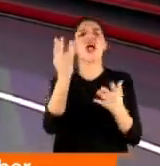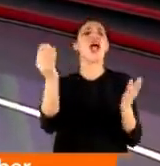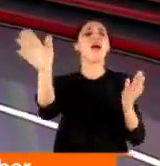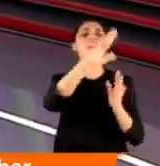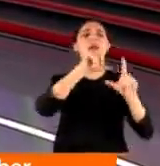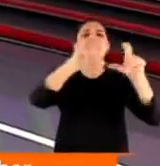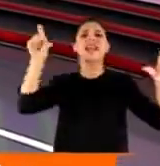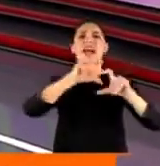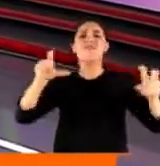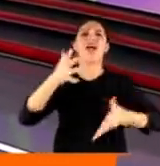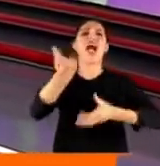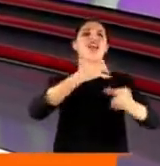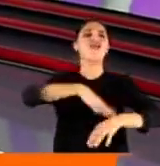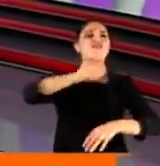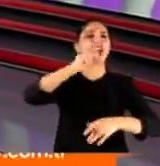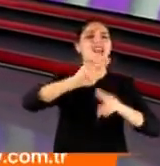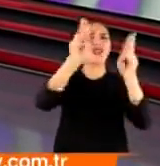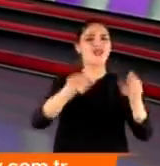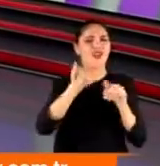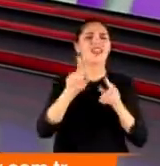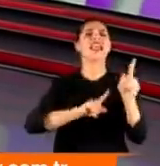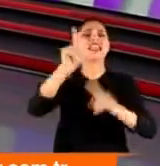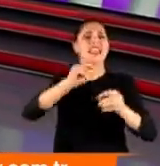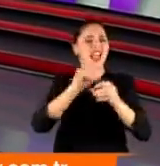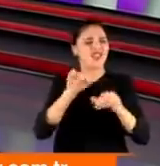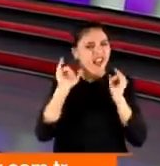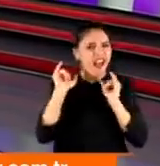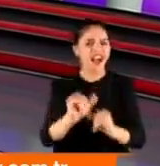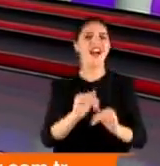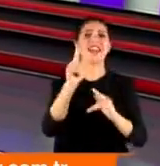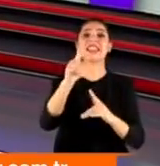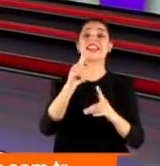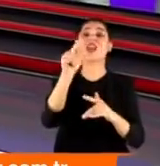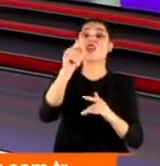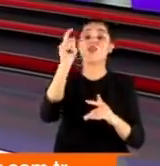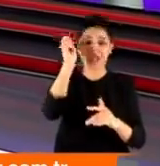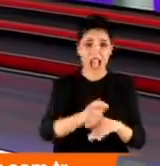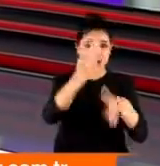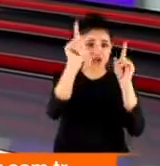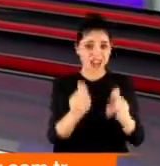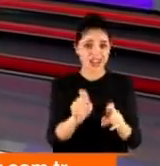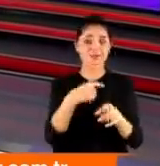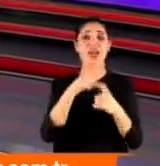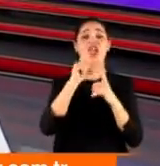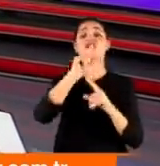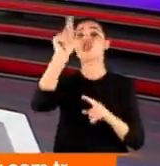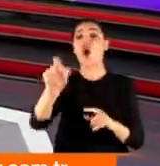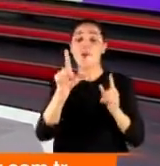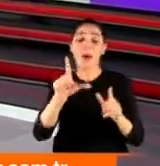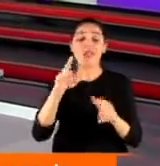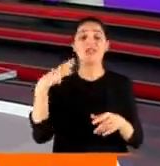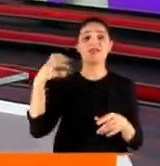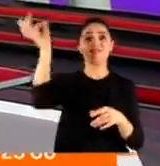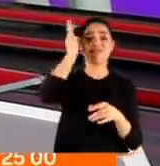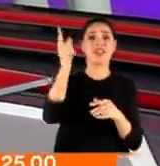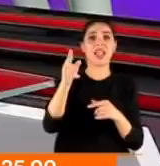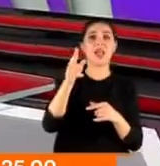ilanlar var. Mağazalarda da durum böyle. İnternet sitelerinde de. Peki ne kadarı gerçek? Onu sormamız gerekiyor. İnsanın aklına bu geliyor tabii.